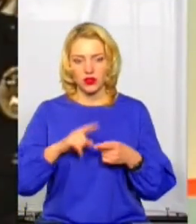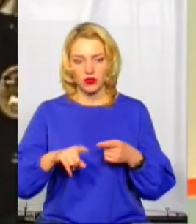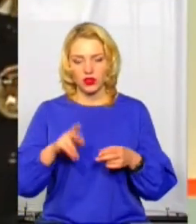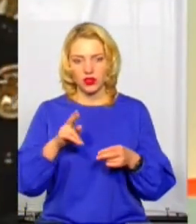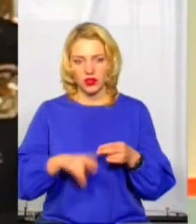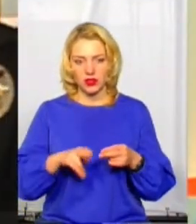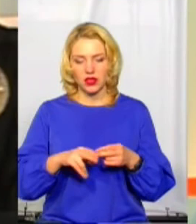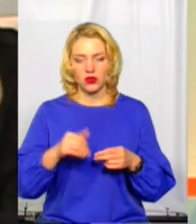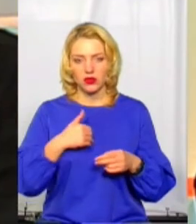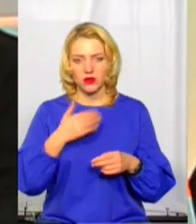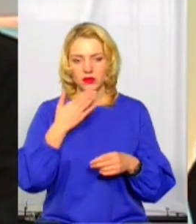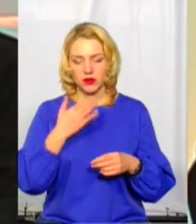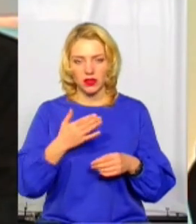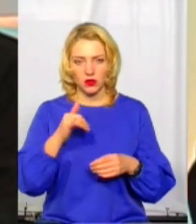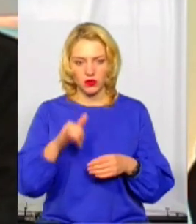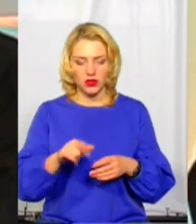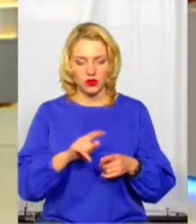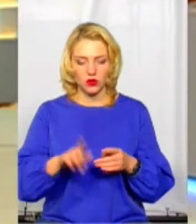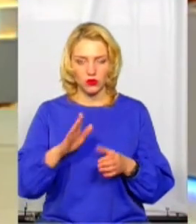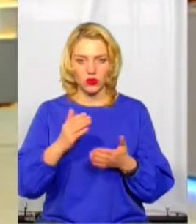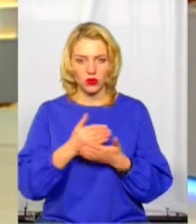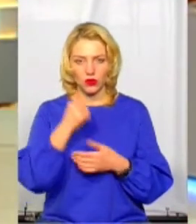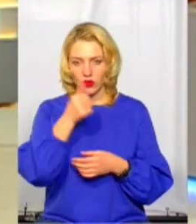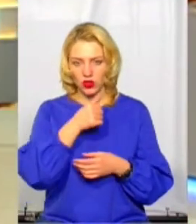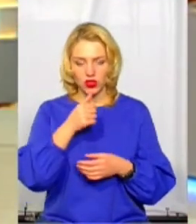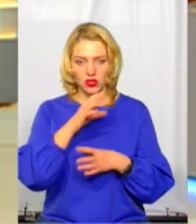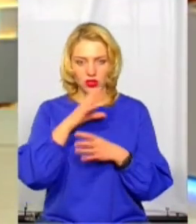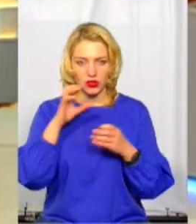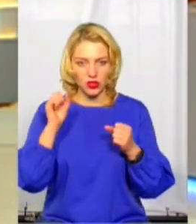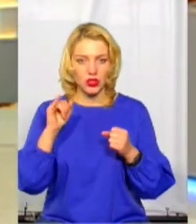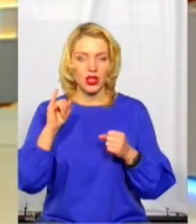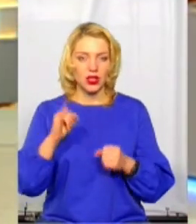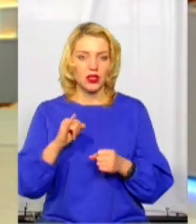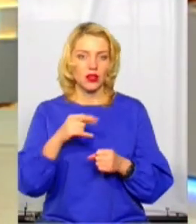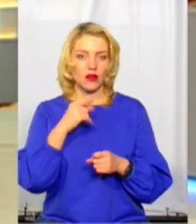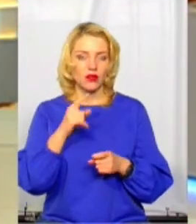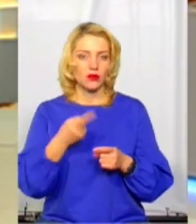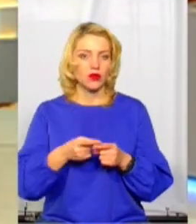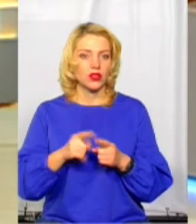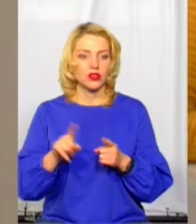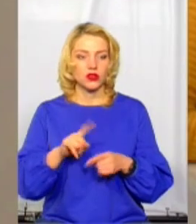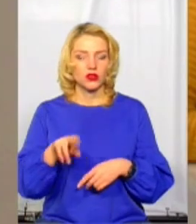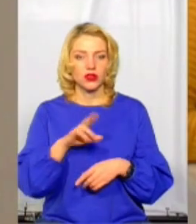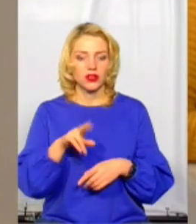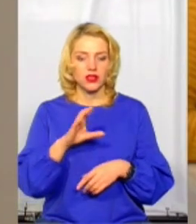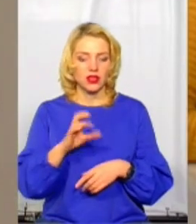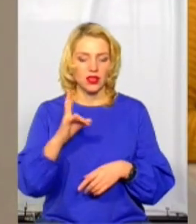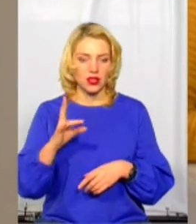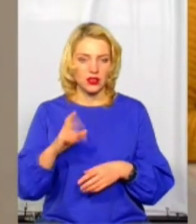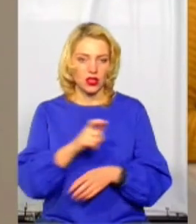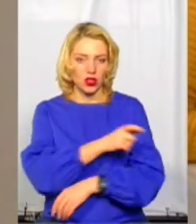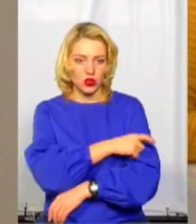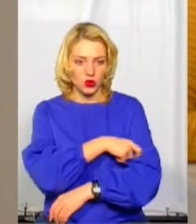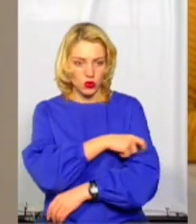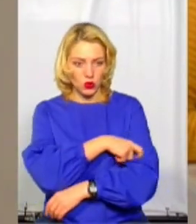кінця. Хотів вас запитати, скоро буде новорічна ніч. Ми вже говорили про те, що ДСНС чергує у